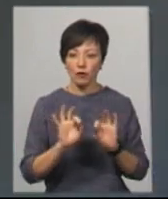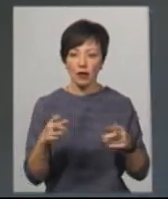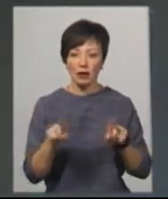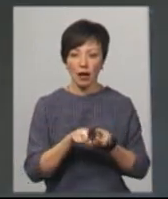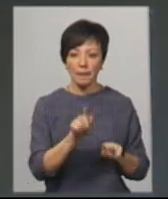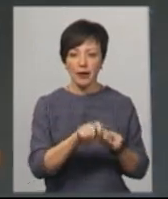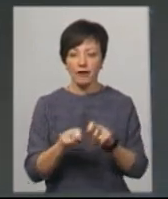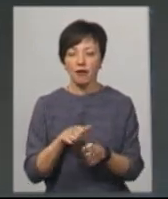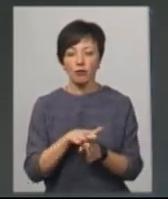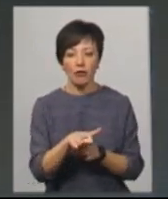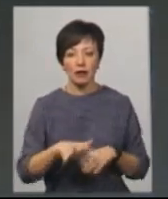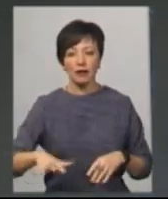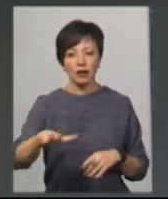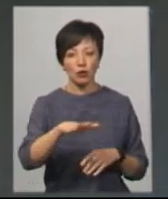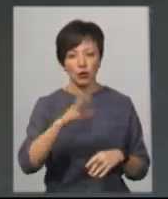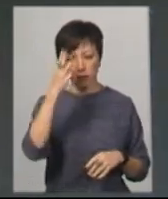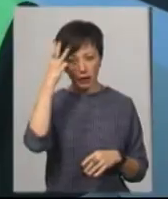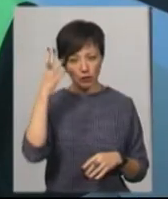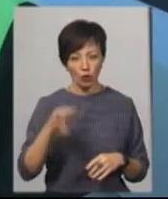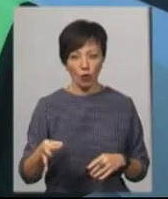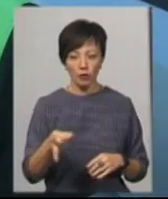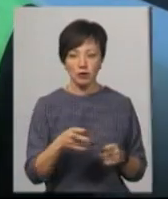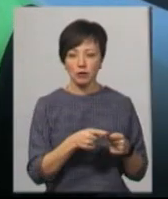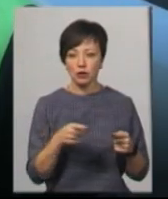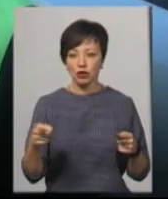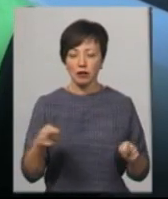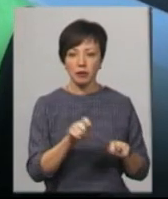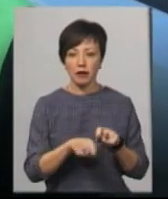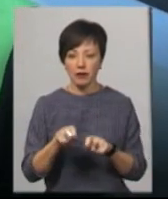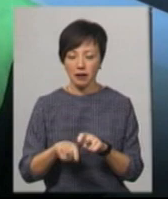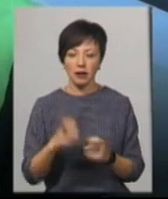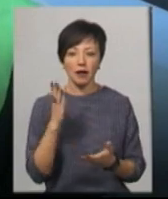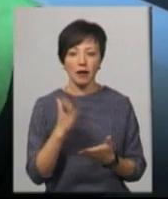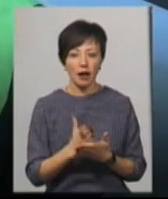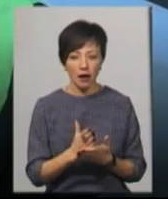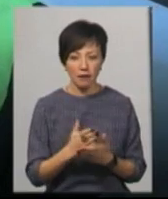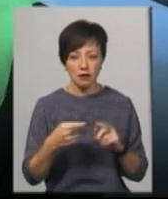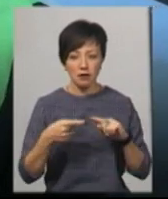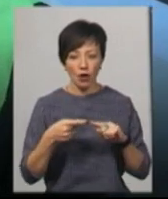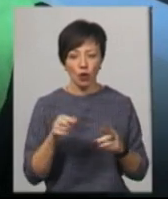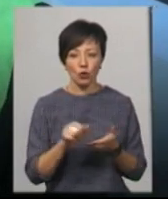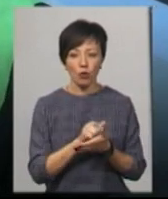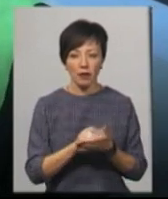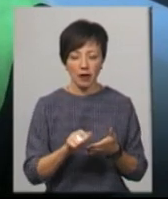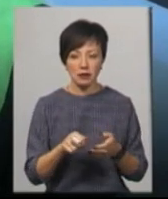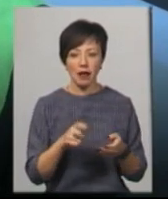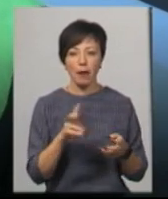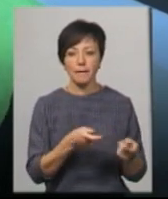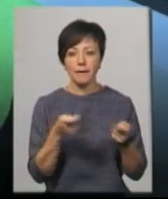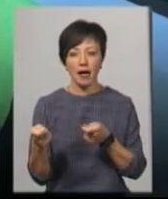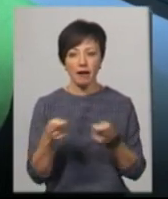такі перевірки відбуваються на території Хмельницької області. Під час рейдової перевірки перевіряється наявність документації на перевезення